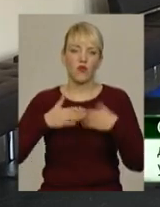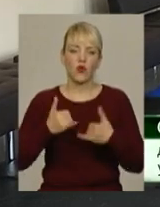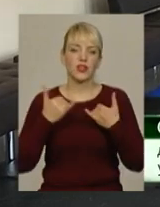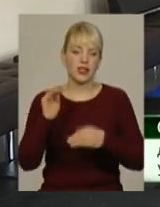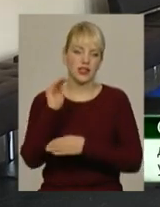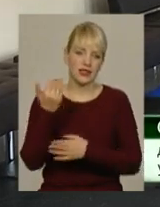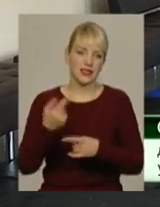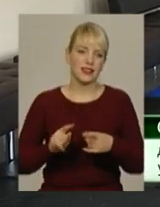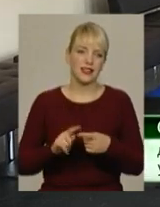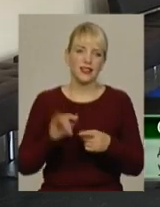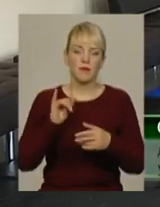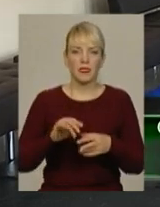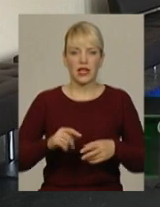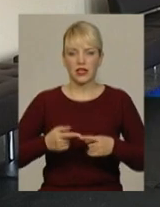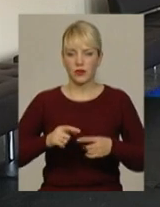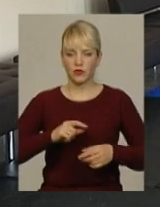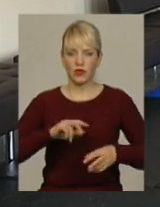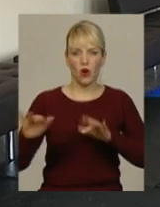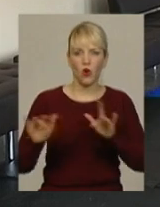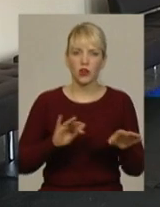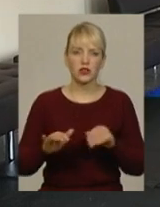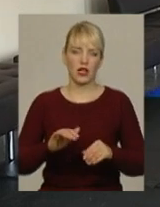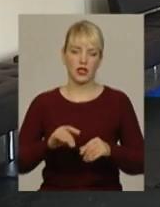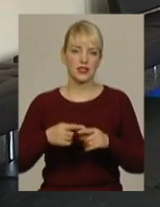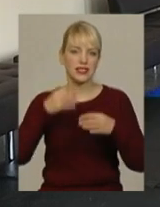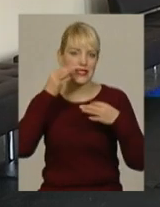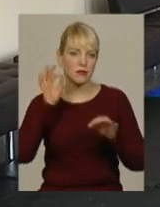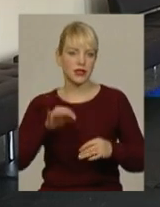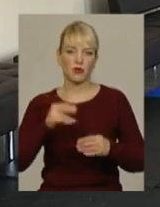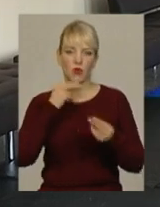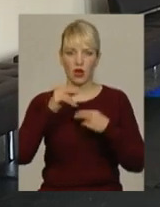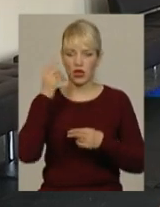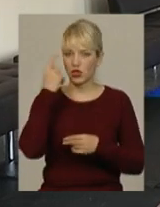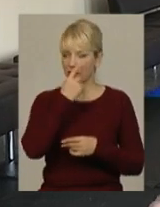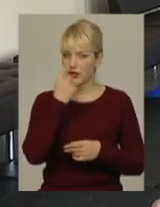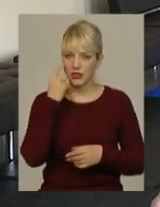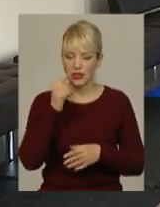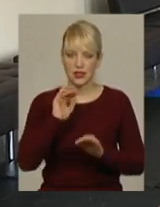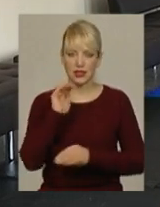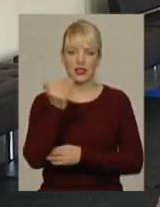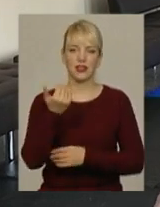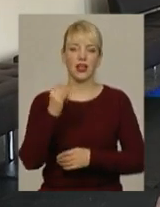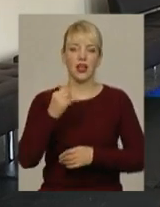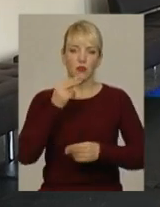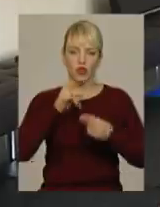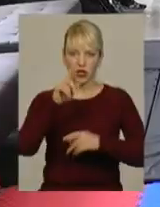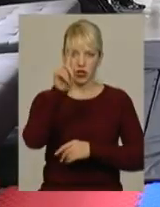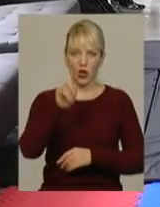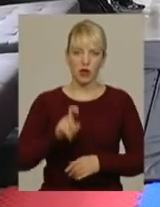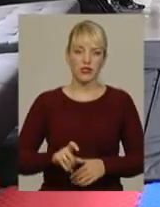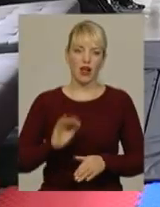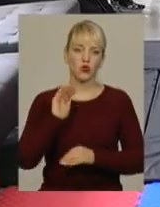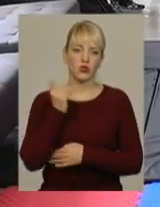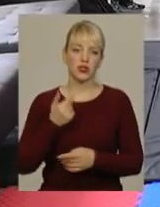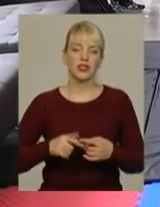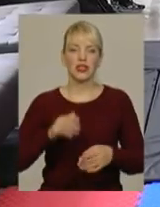розвиток для дитини, розвинути координацію, спиритність, покращити зір дитини, покращити осанку дитини. Тобто вид спорту дійсно є унікальним. А